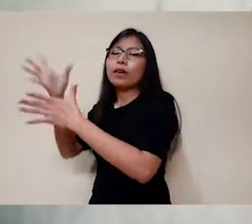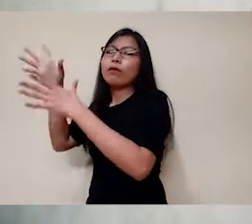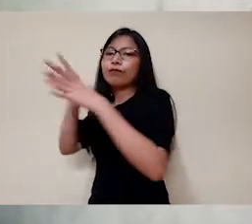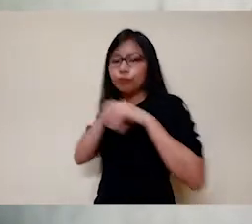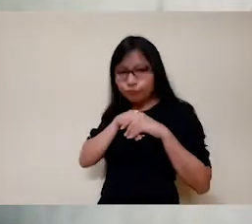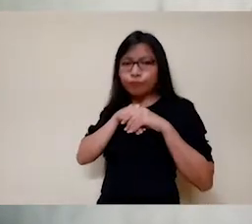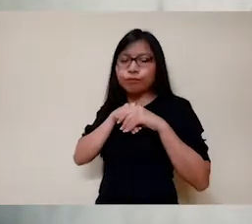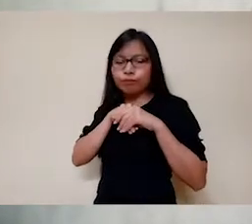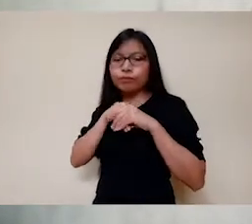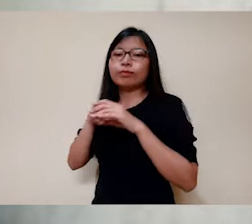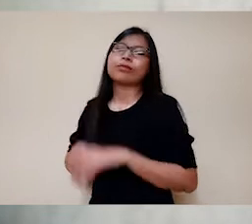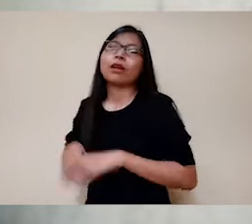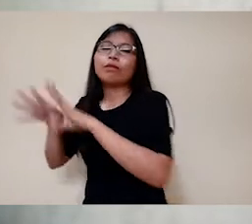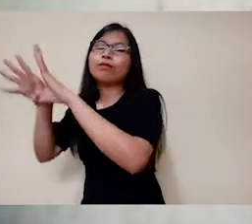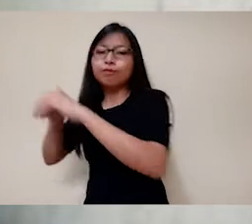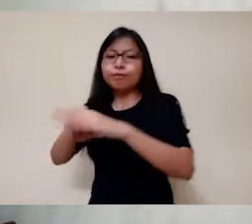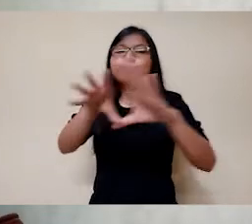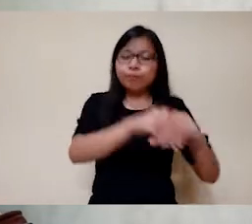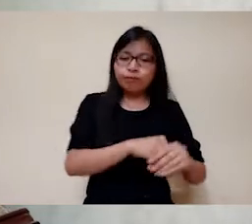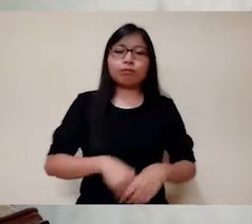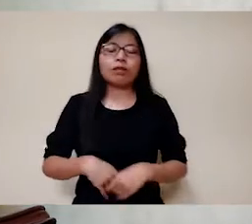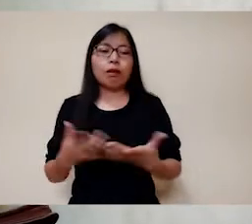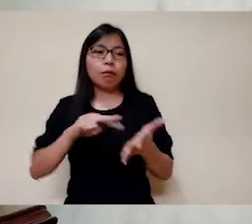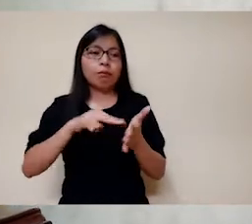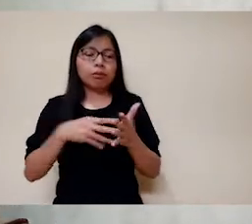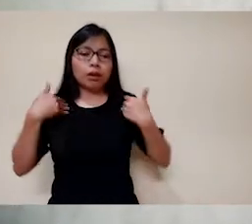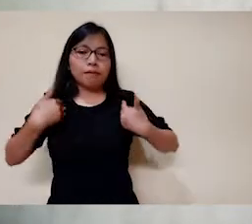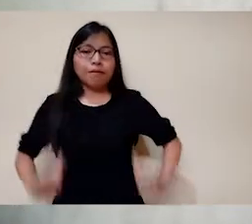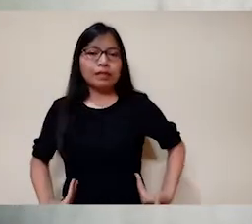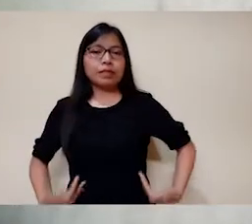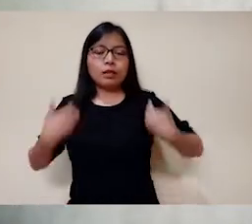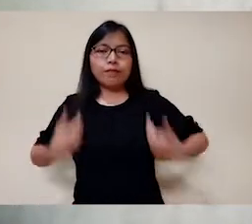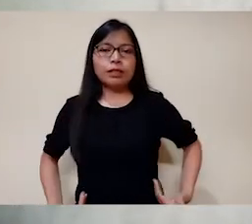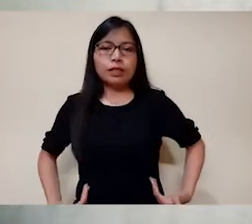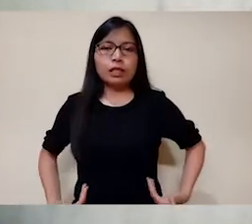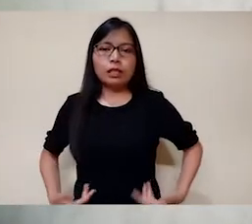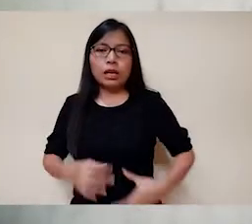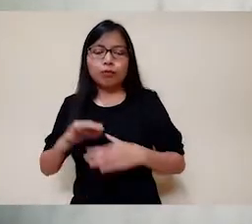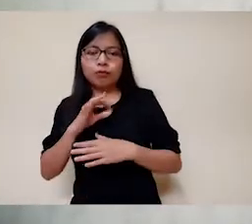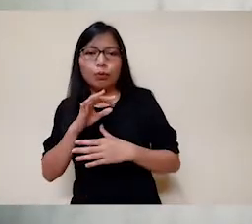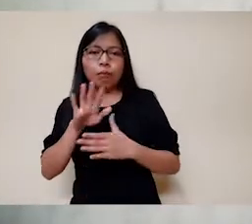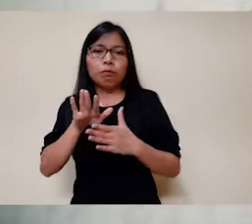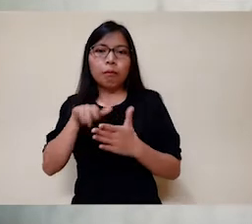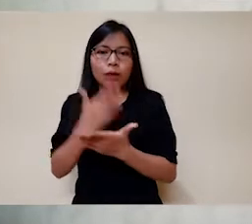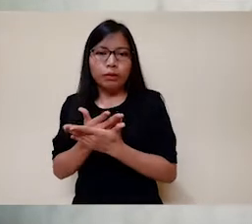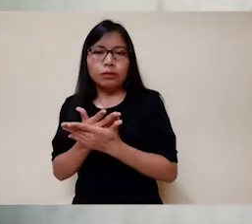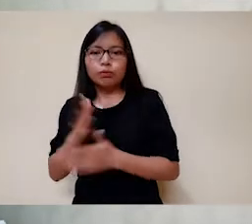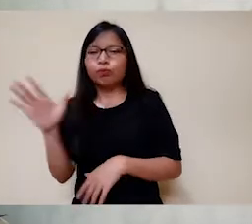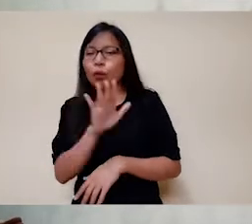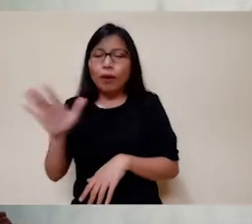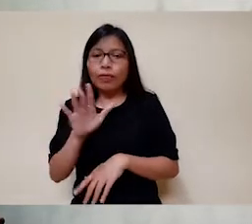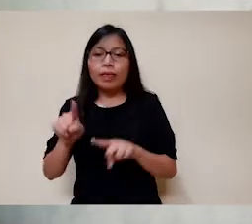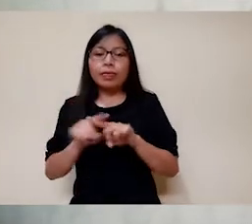ini bukan mati fisik. Tetapi bagaimana kita mematikan segala hawa nafsu, kedagingan